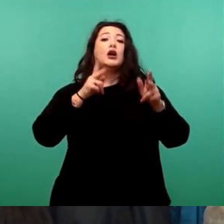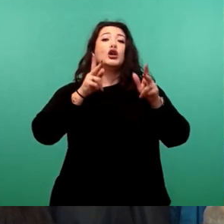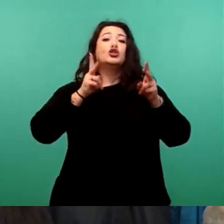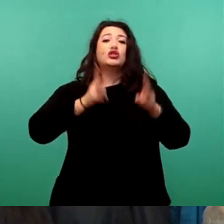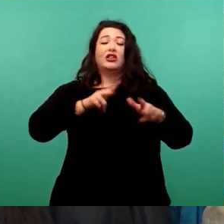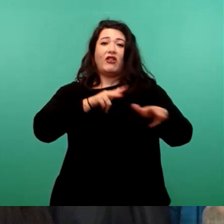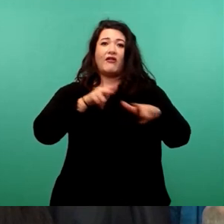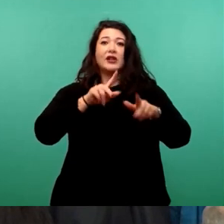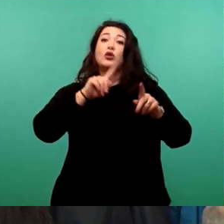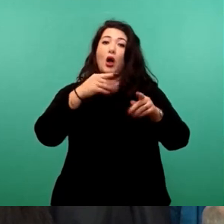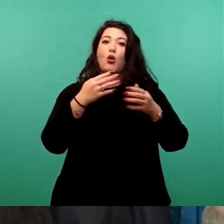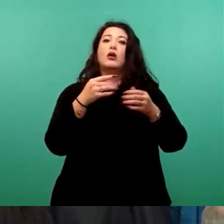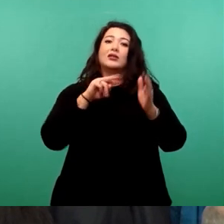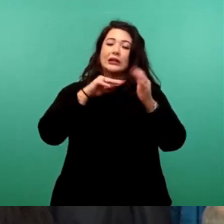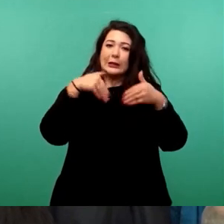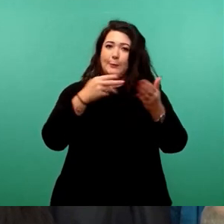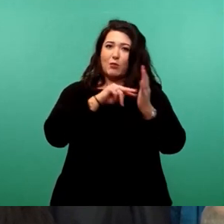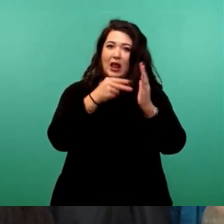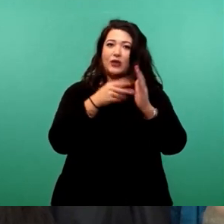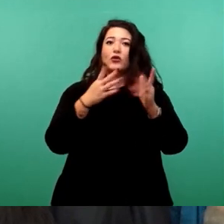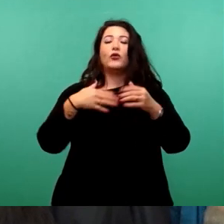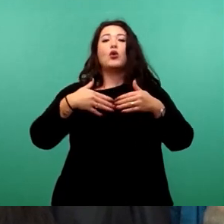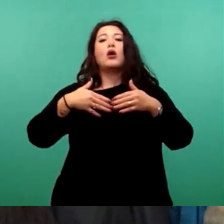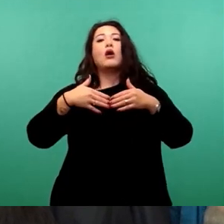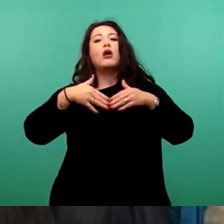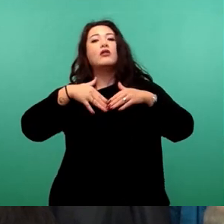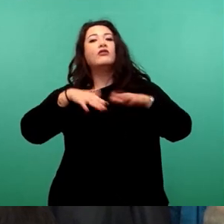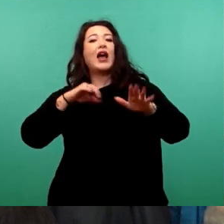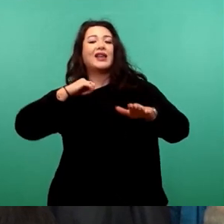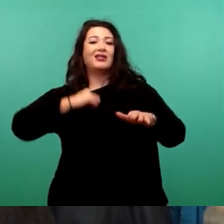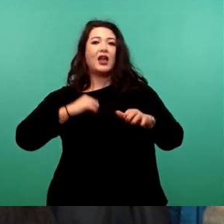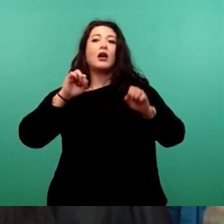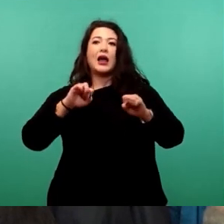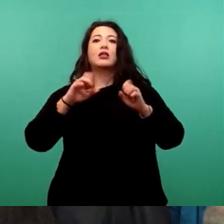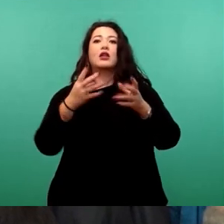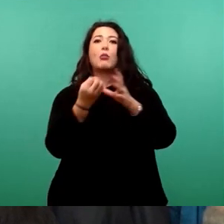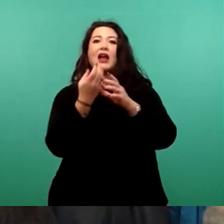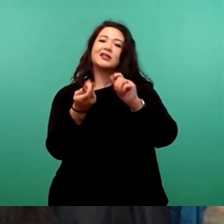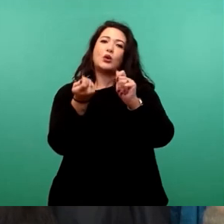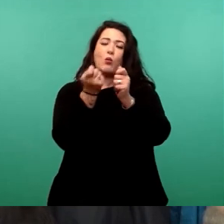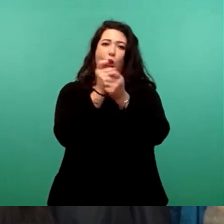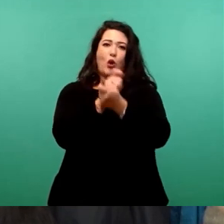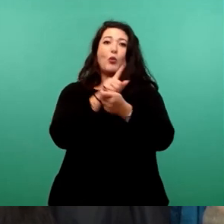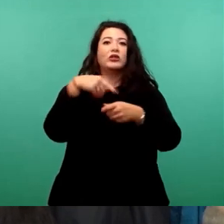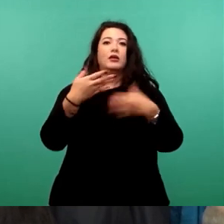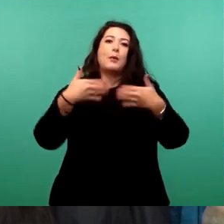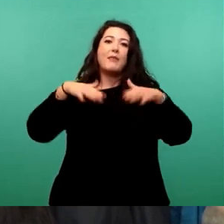mehrjährige Förderung von freien Trägern in der Praxis was zu verändern und den Trägern darüber mehr Sicherheit zu geben.